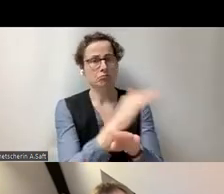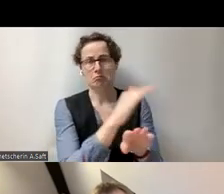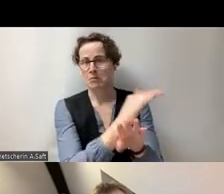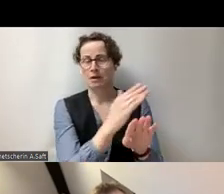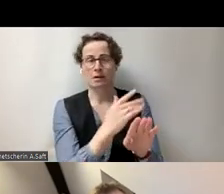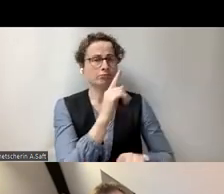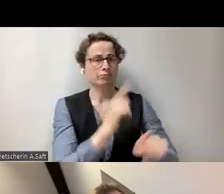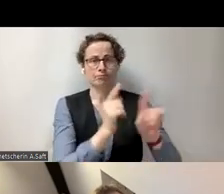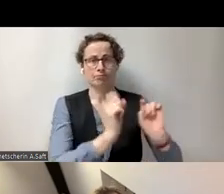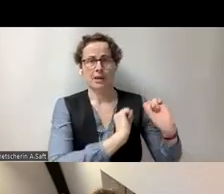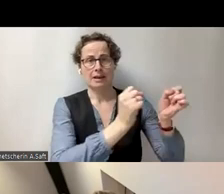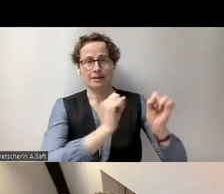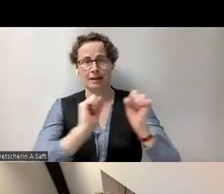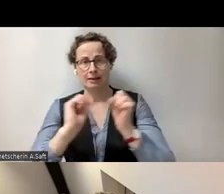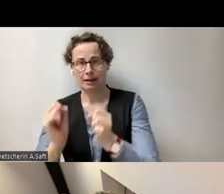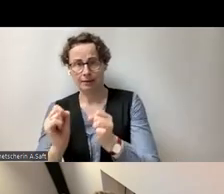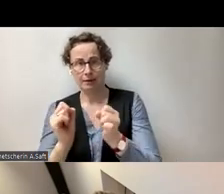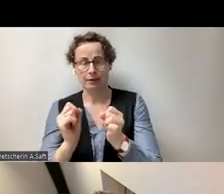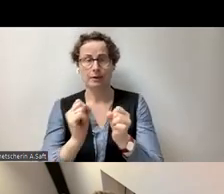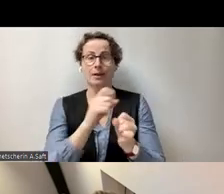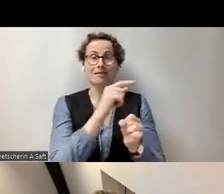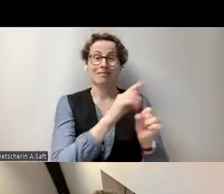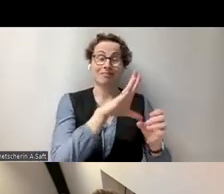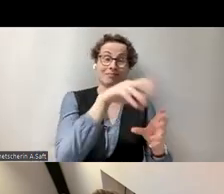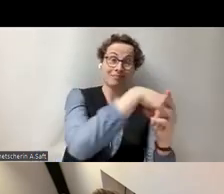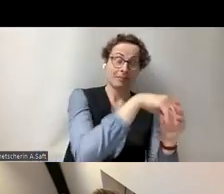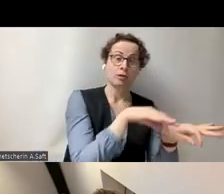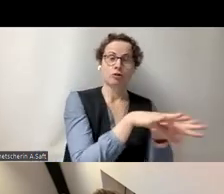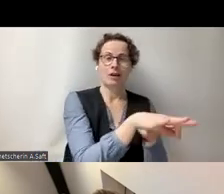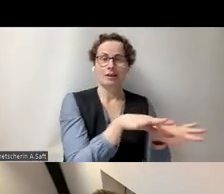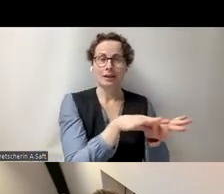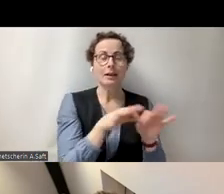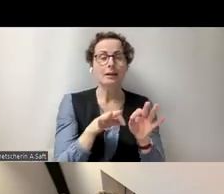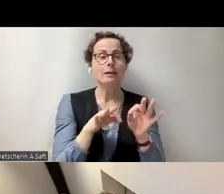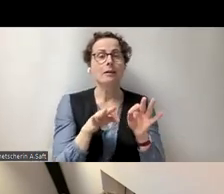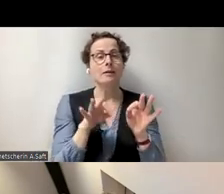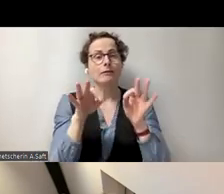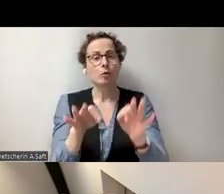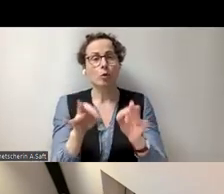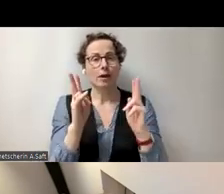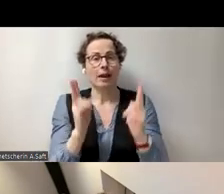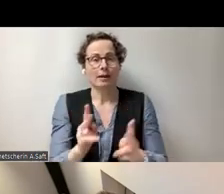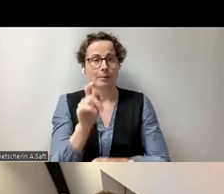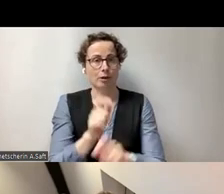Kommission, in der Strategie für Rechte von Menschen mit Behinderungen 2021